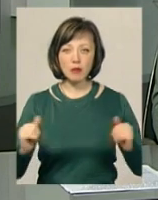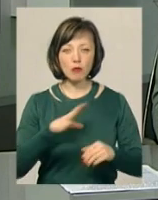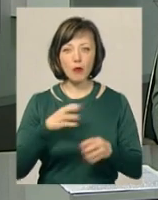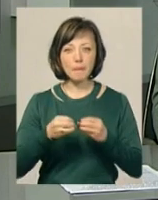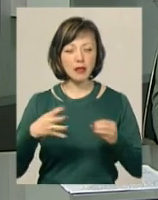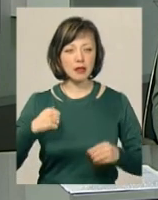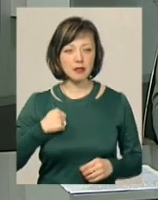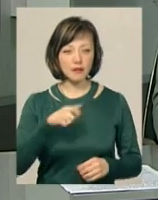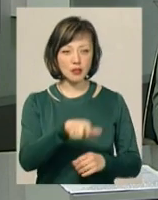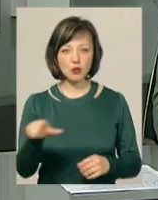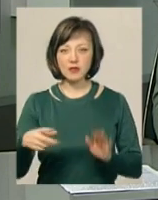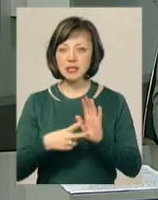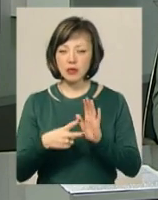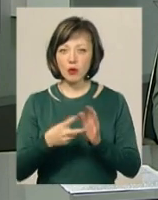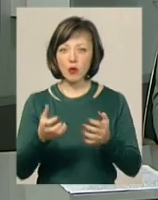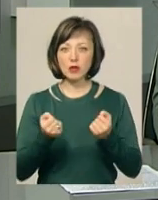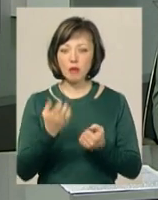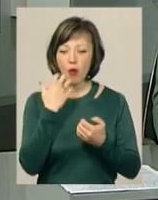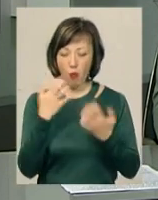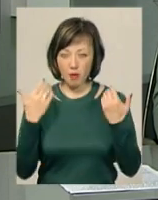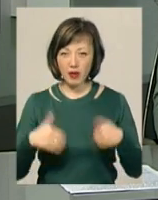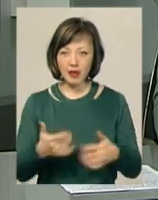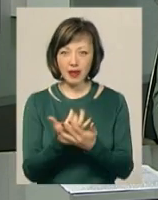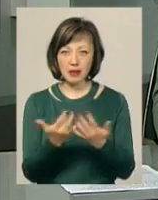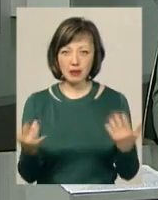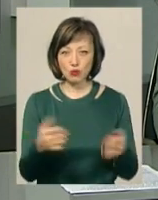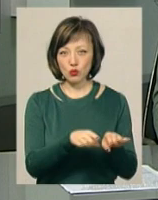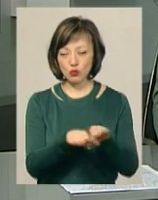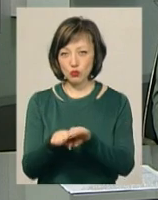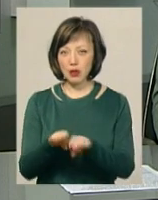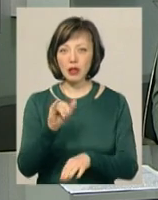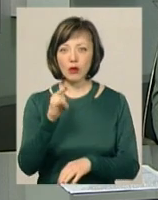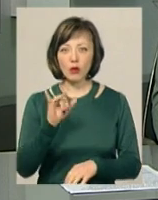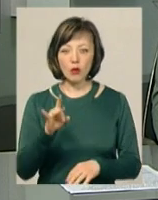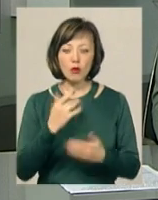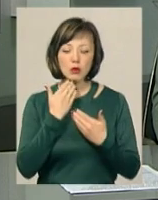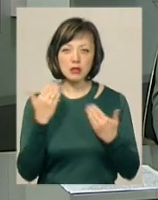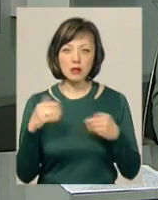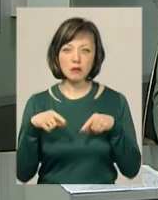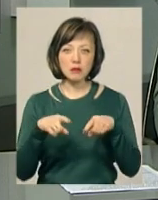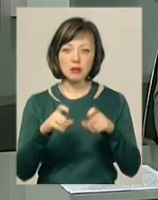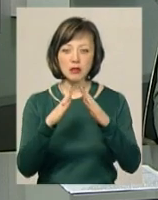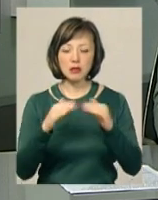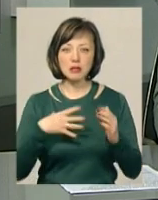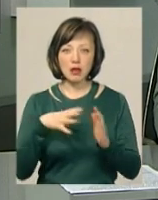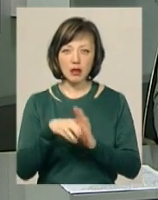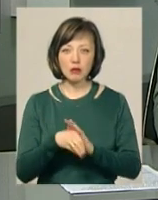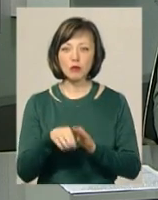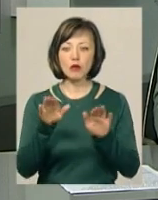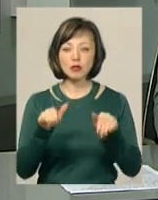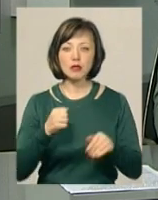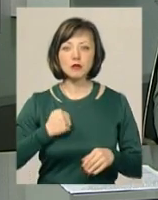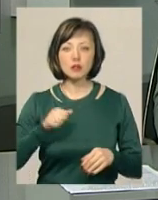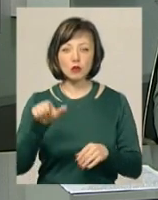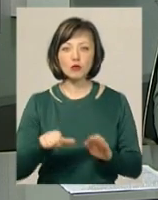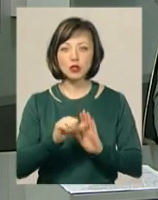15-ро військових. Цемеро з них отримали опіки різного ступеня. Ігор Хованець, який останнім вибігав із бліндажа, загинув. Прощатимуться з